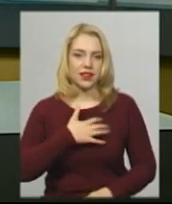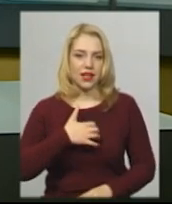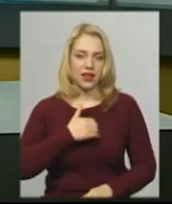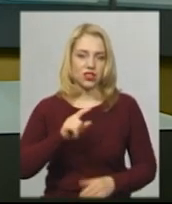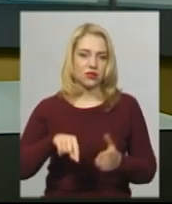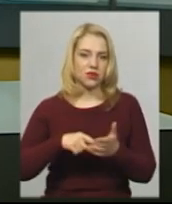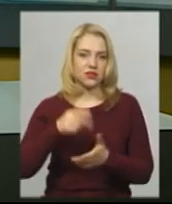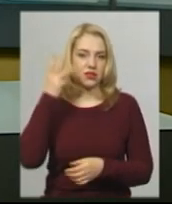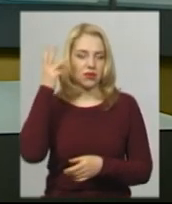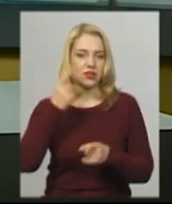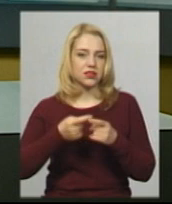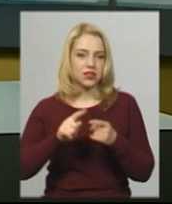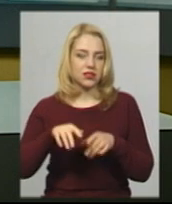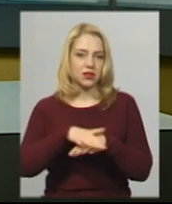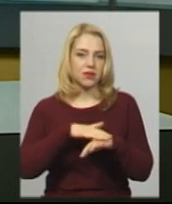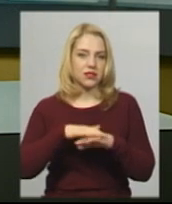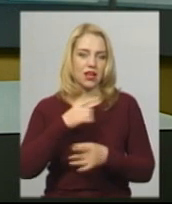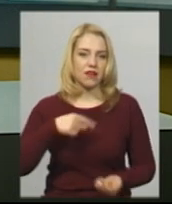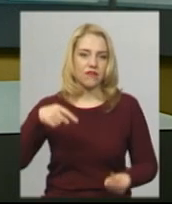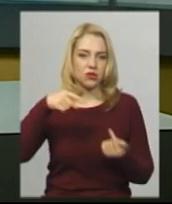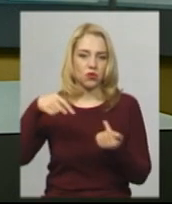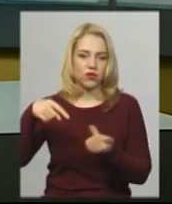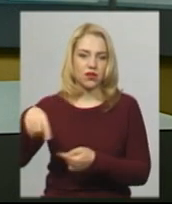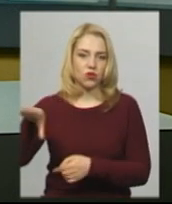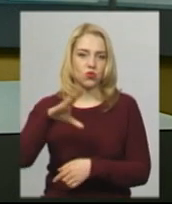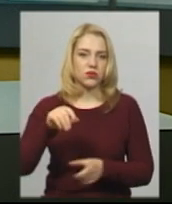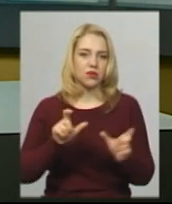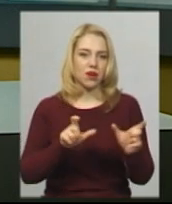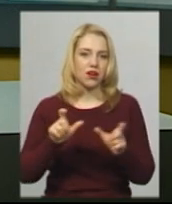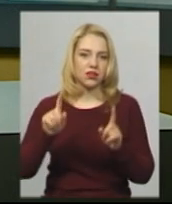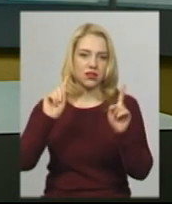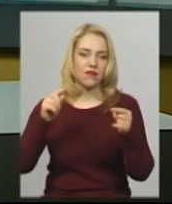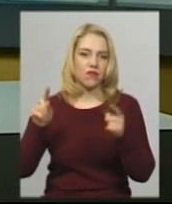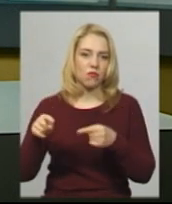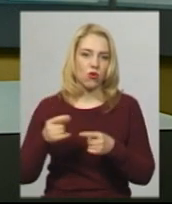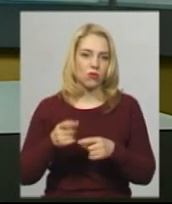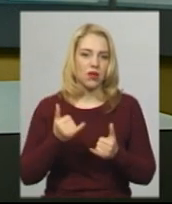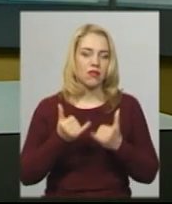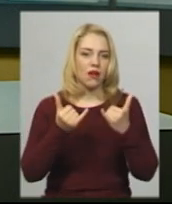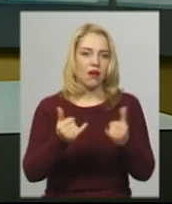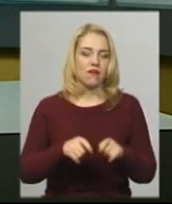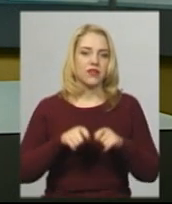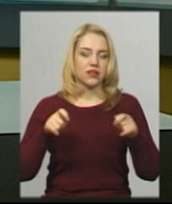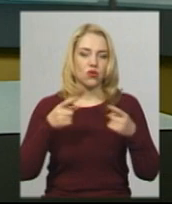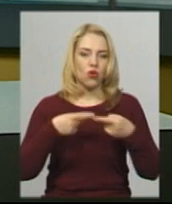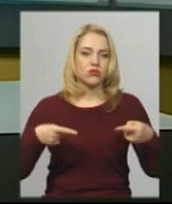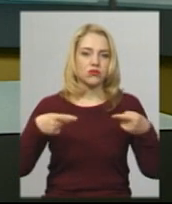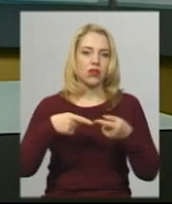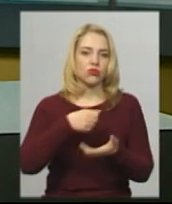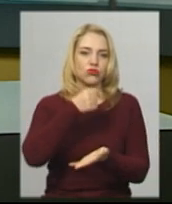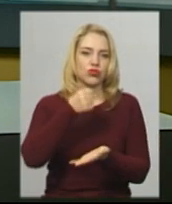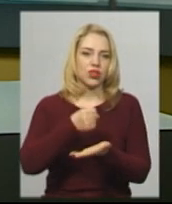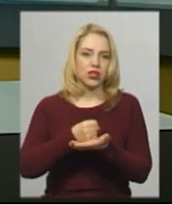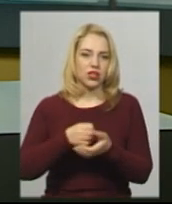Хмельницькому. Саме ці базари відповідають усім карантинним вимогам для відкриття. Остаточне рішення щодо відкриття ринків